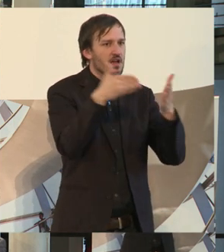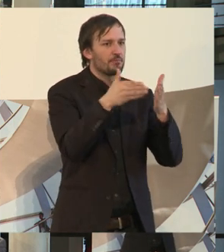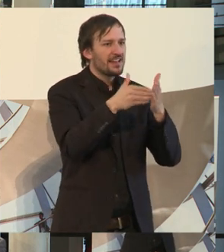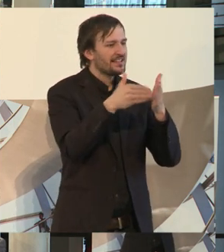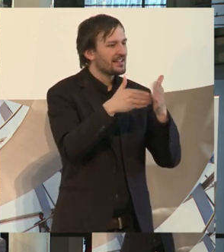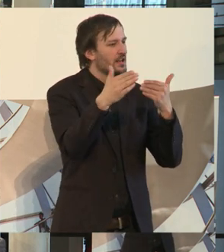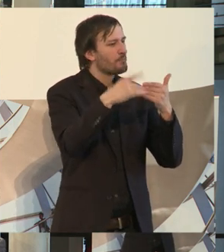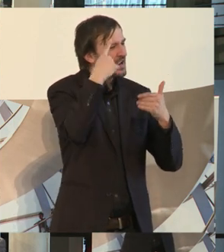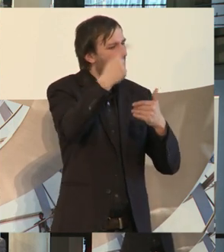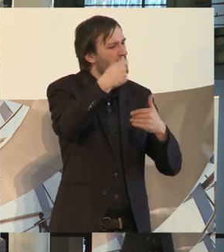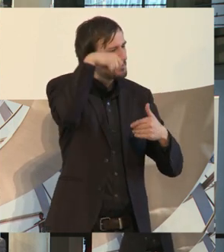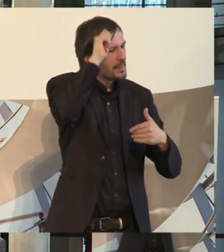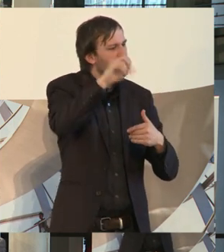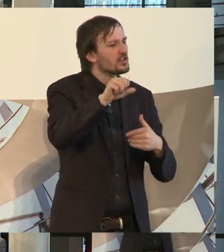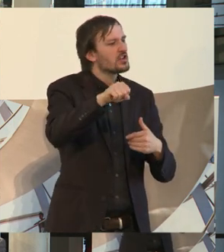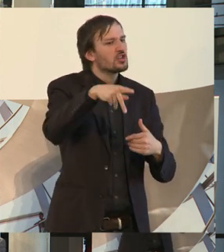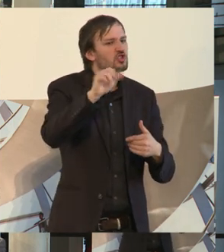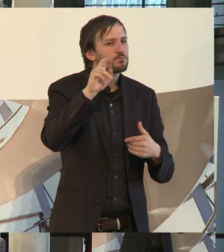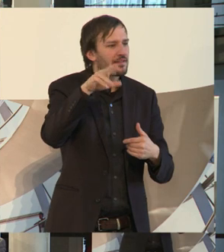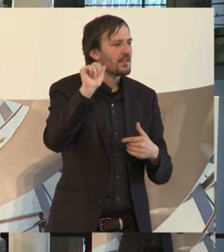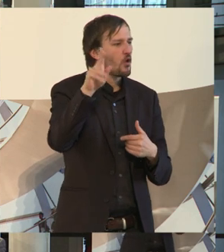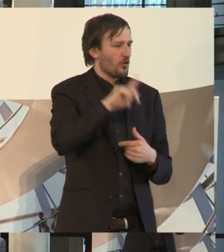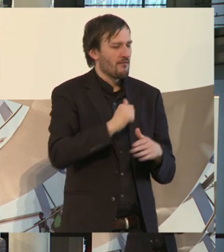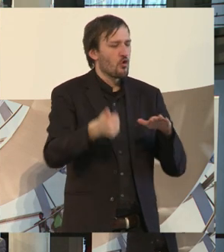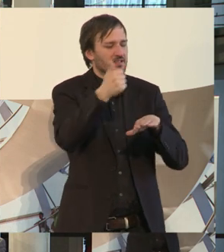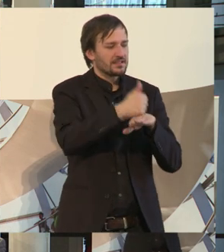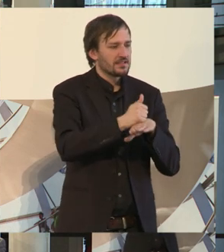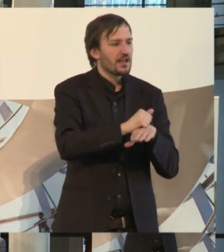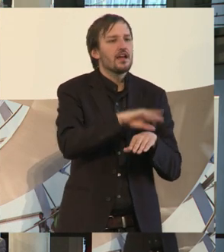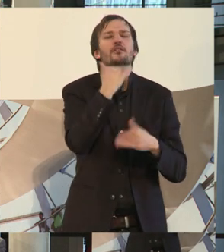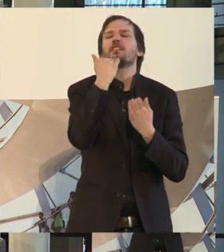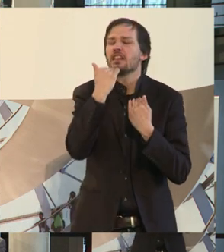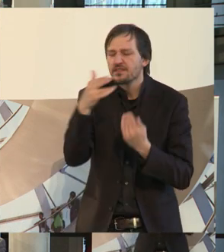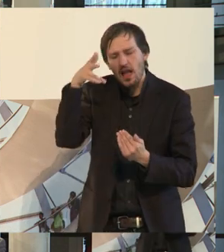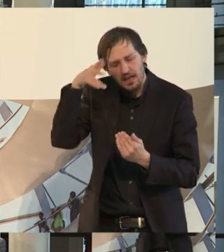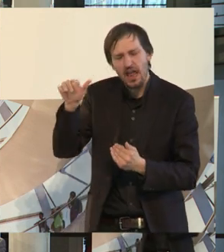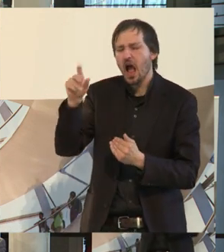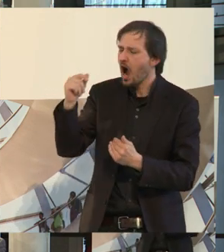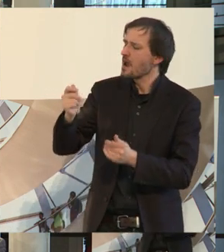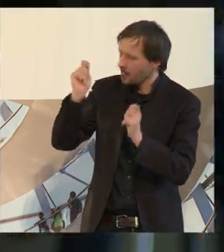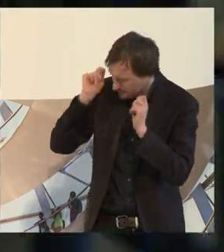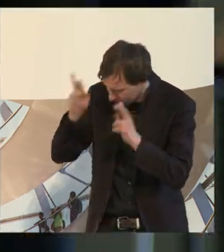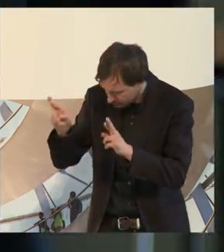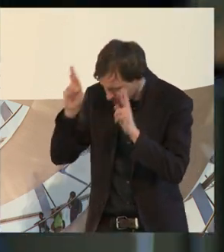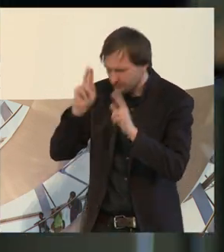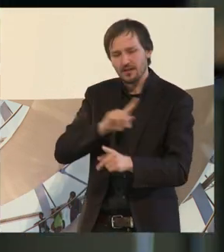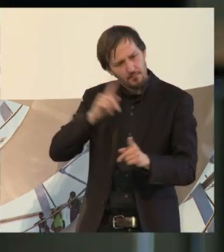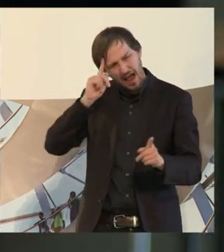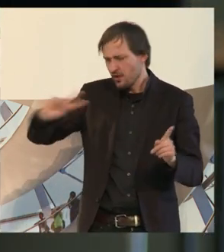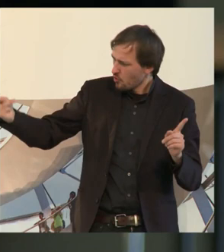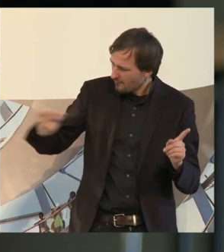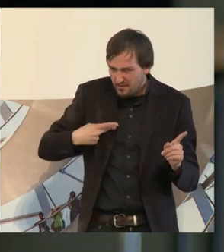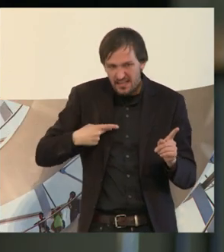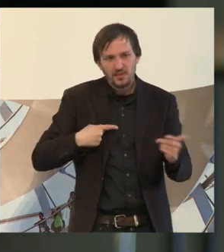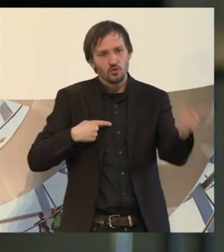Berlin-Spandau. Ich möchte mich bei Herrn Adam sehr bedanken, weil was Sie vorhin gesagt haben, genau so sehe ich das auch und auch an meinen